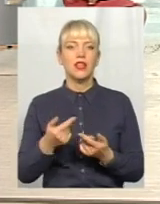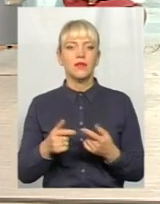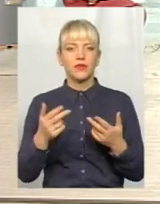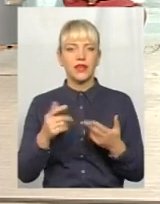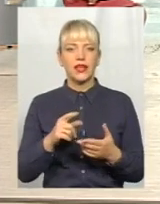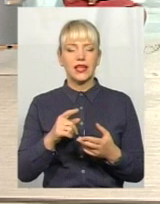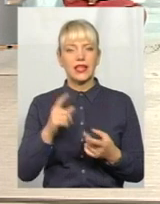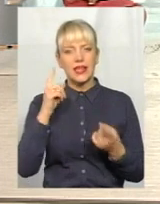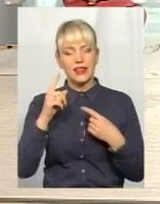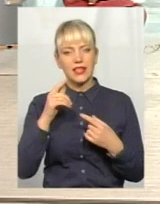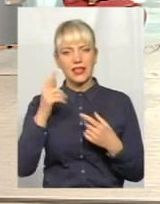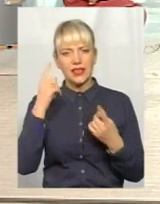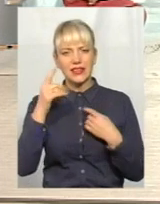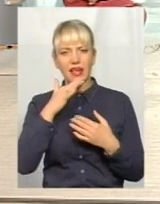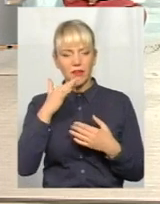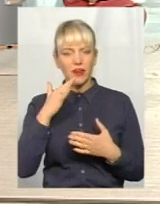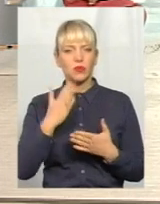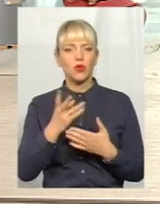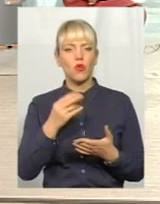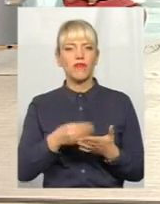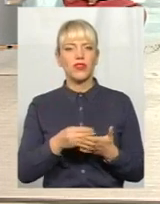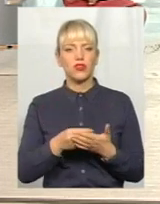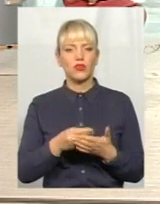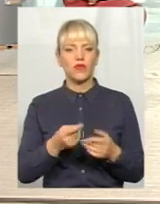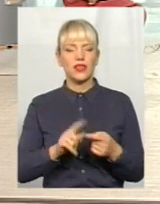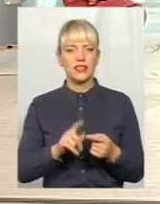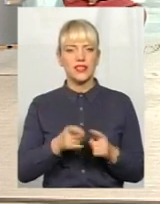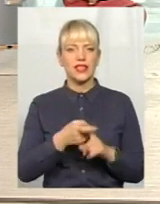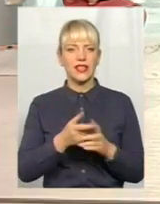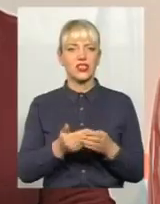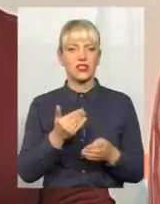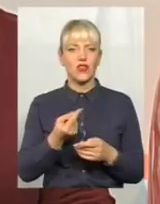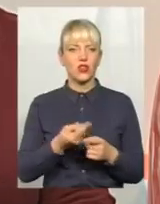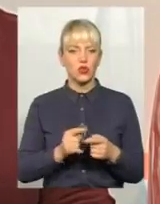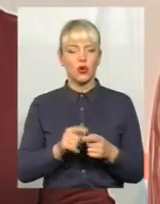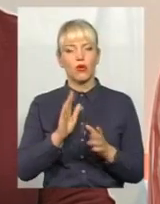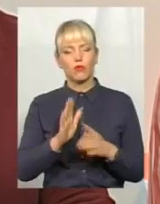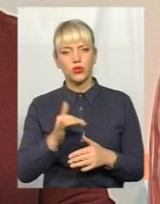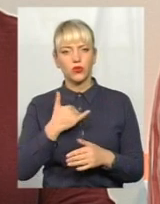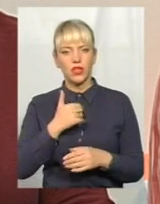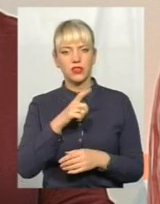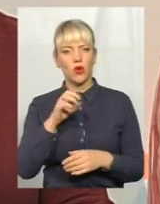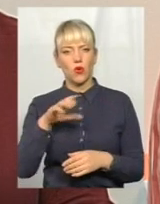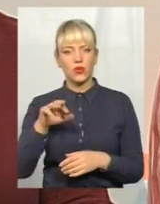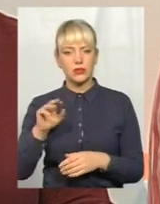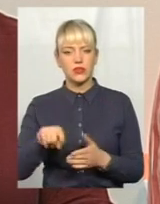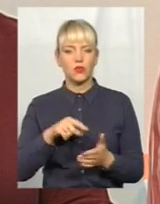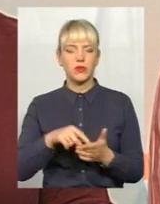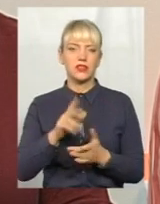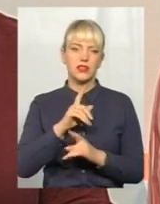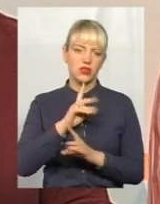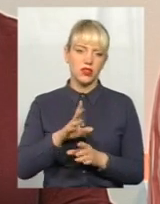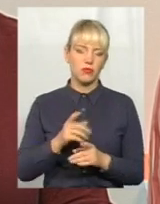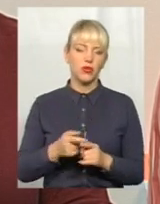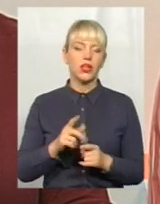фінансування від нього залежить, буде в нас хоспис чи ні? Ну, тільки це, але одне із головних, звичайно, тому що